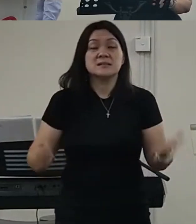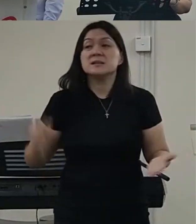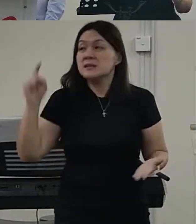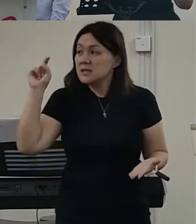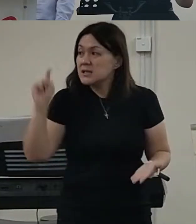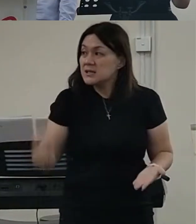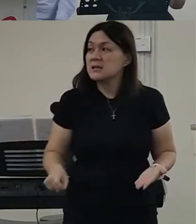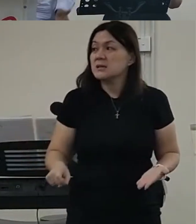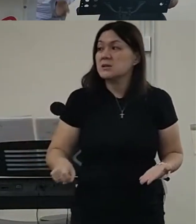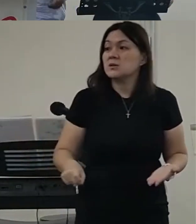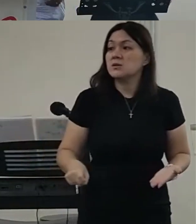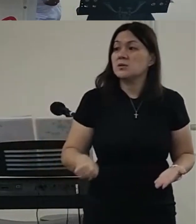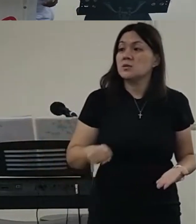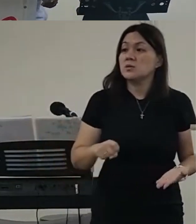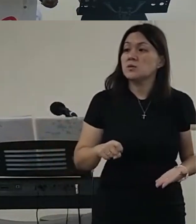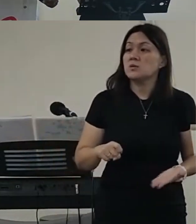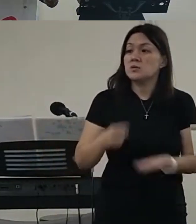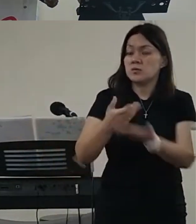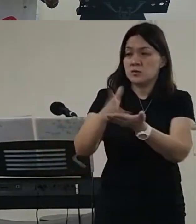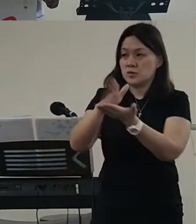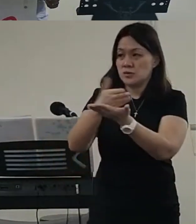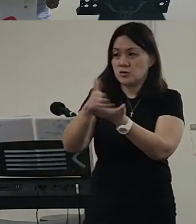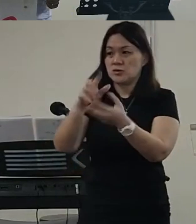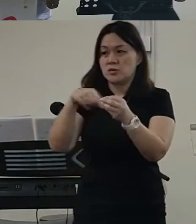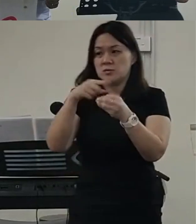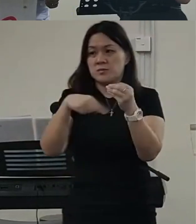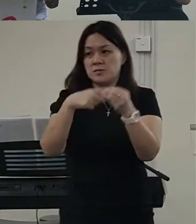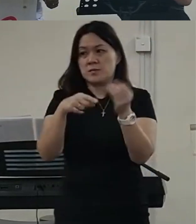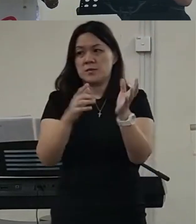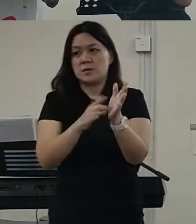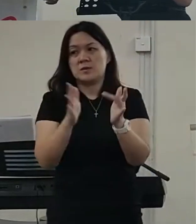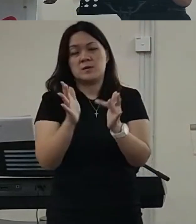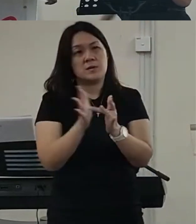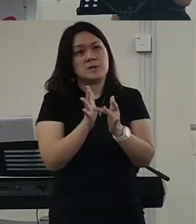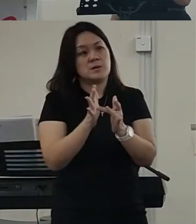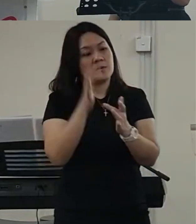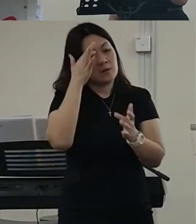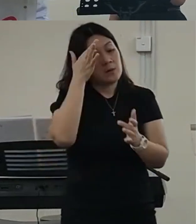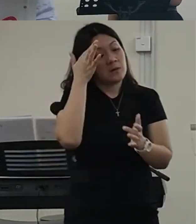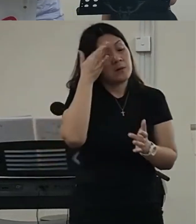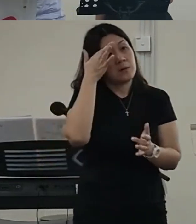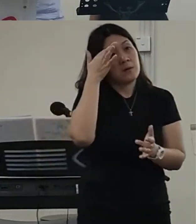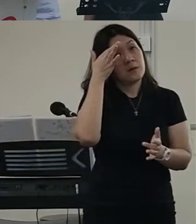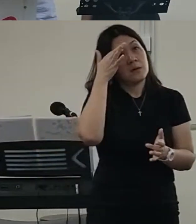我们在这个世上的这个生命呢其实是短暂的我们还有那一个永生的生命